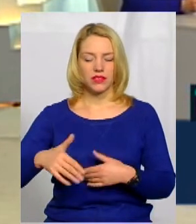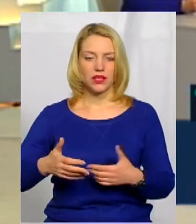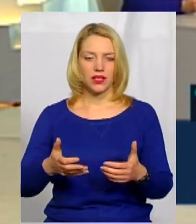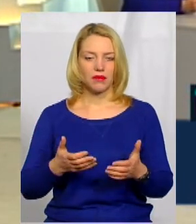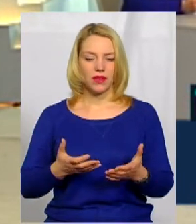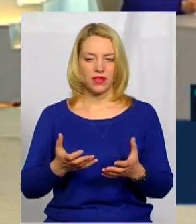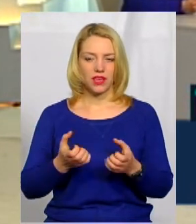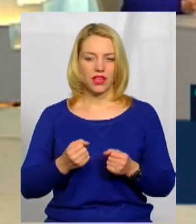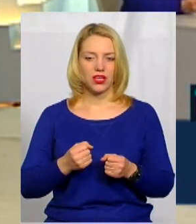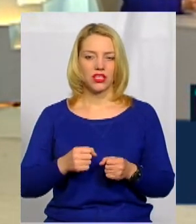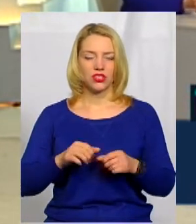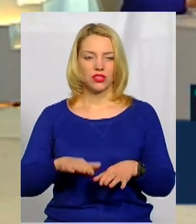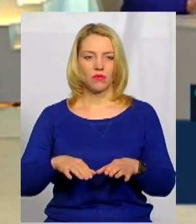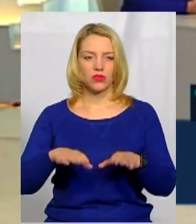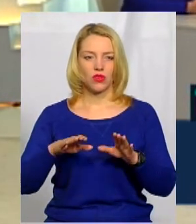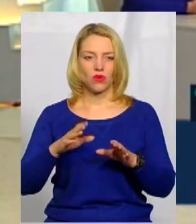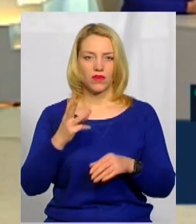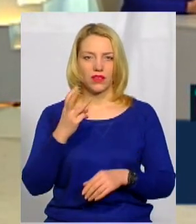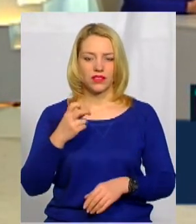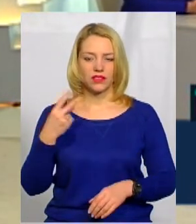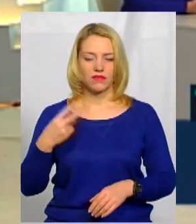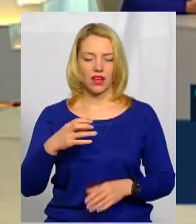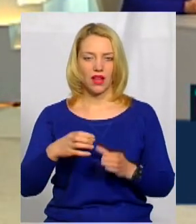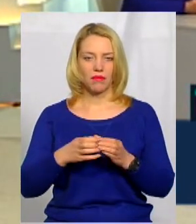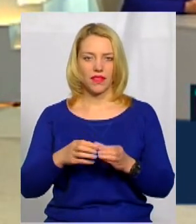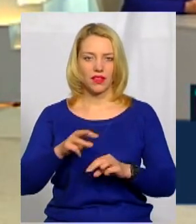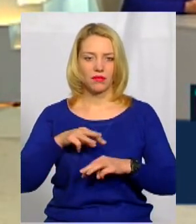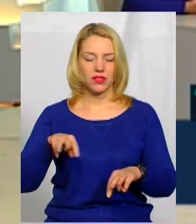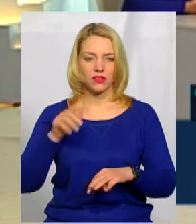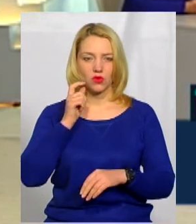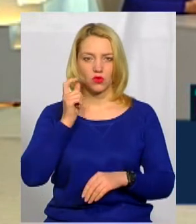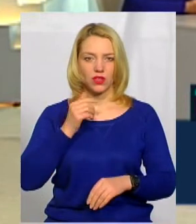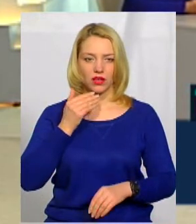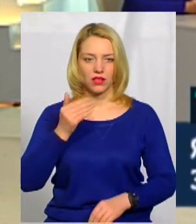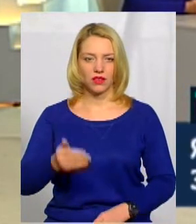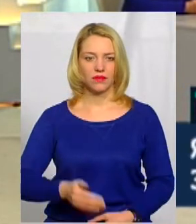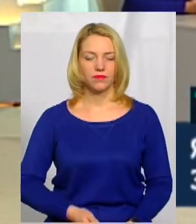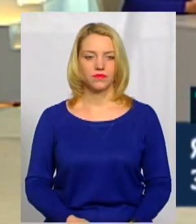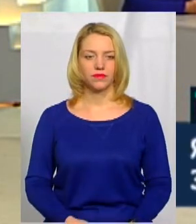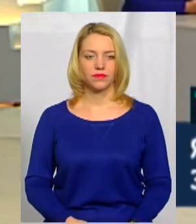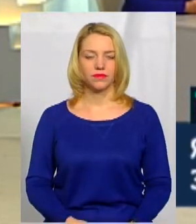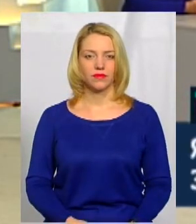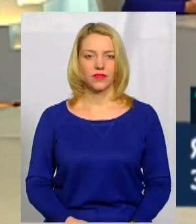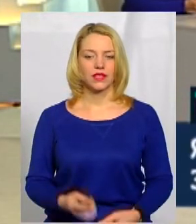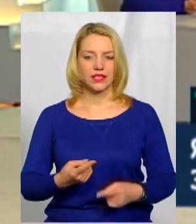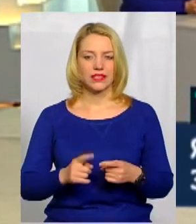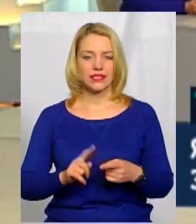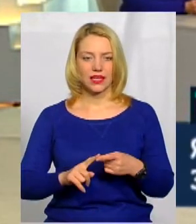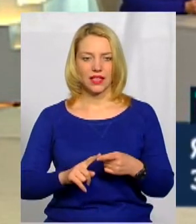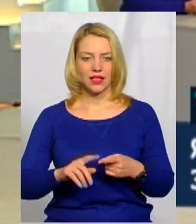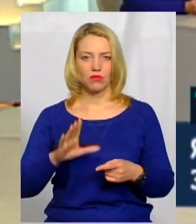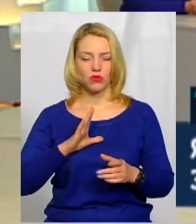чинності постановою номер 320 Кабінету міністрів України. Це так був